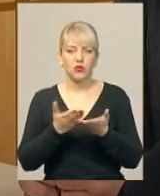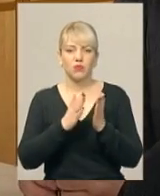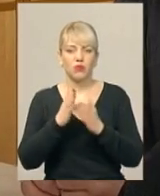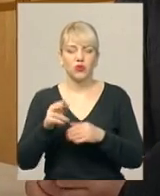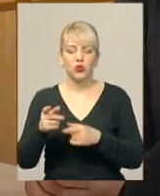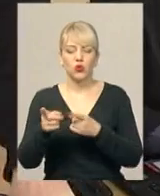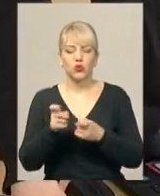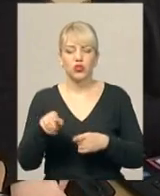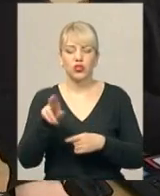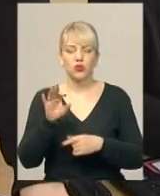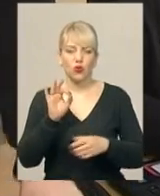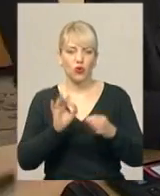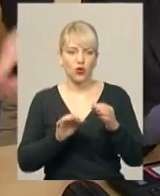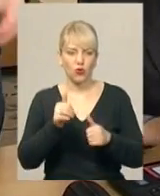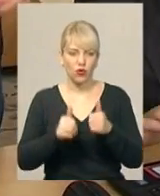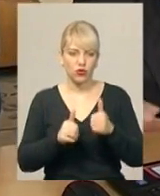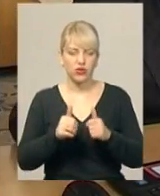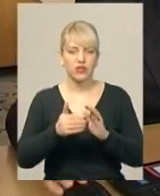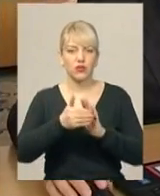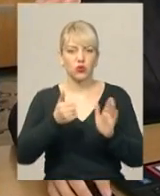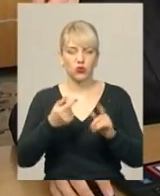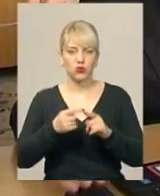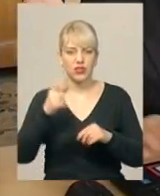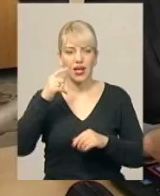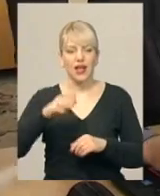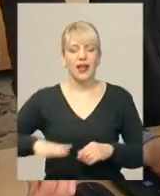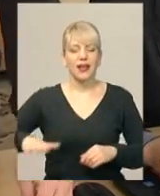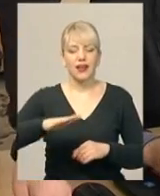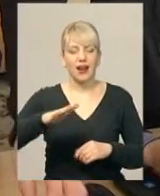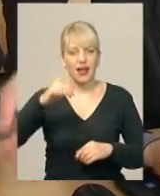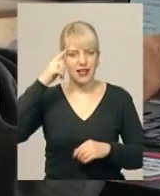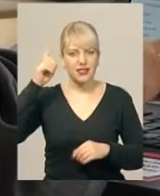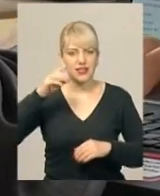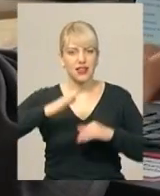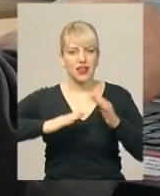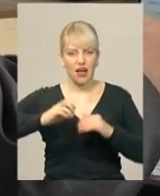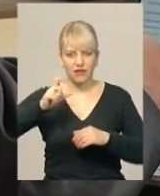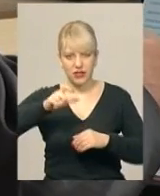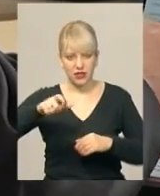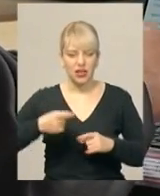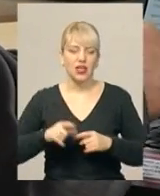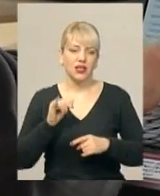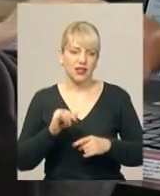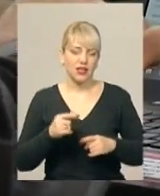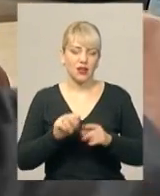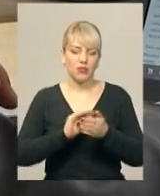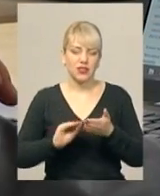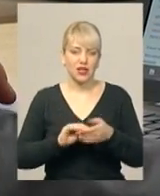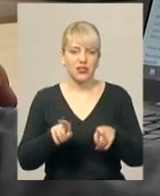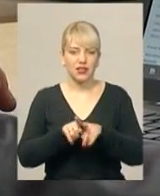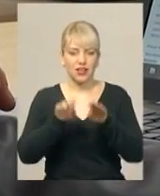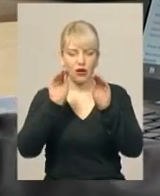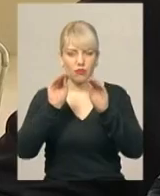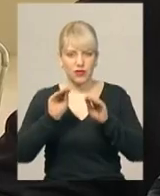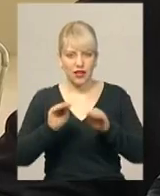конкурсу відгукнулися краєзнавці та науковці. Сергій Шпаковський – один із них. Каже, що написання таких статей популяризує історичну